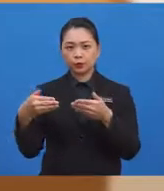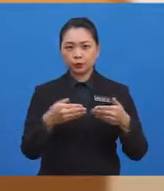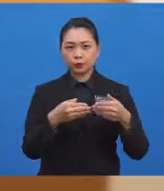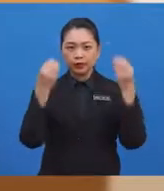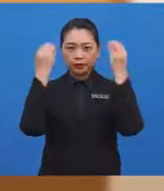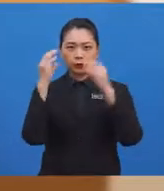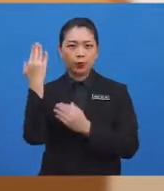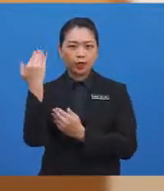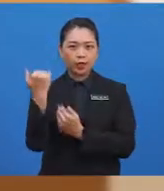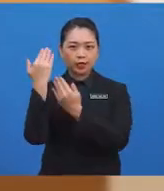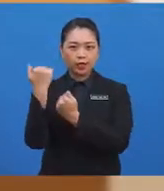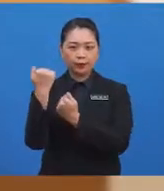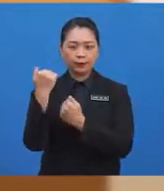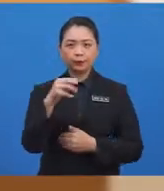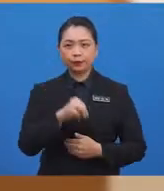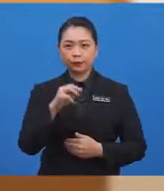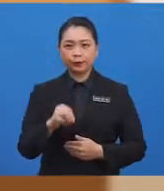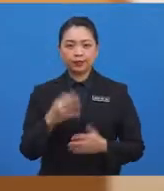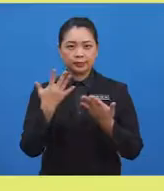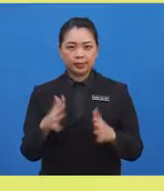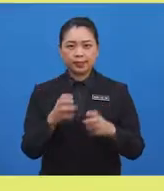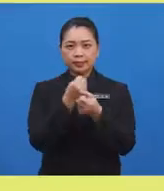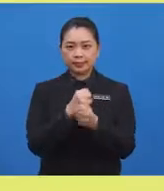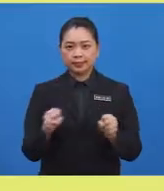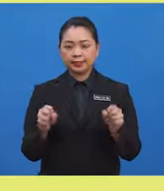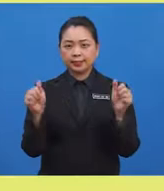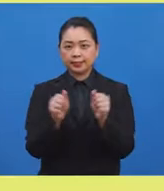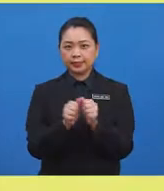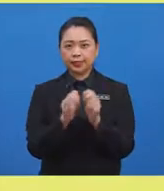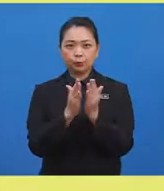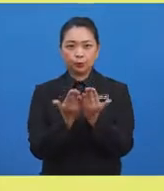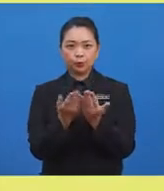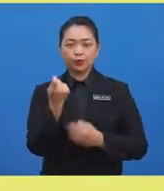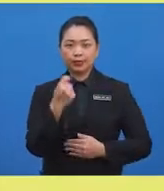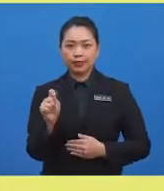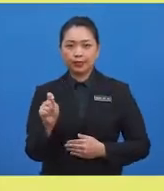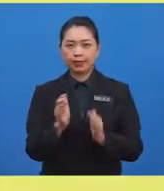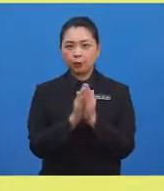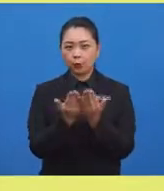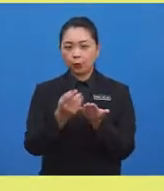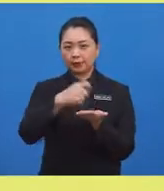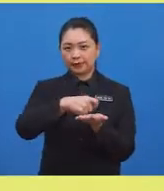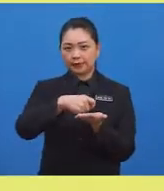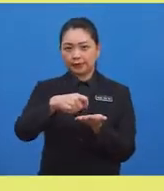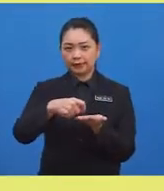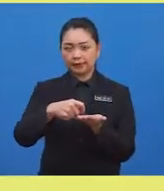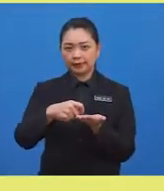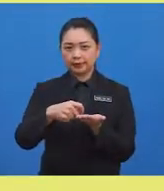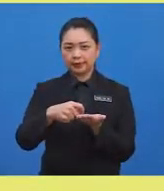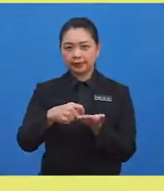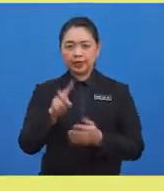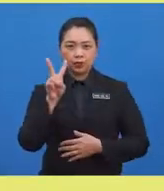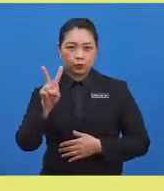harap murid-murid telah bersedia dengan buku teks, buku catatan, dua